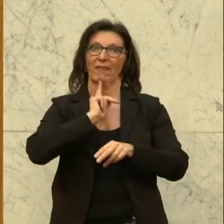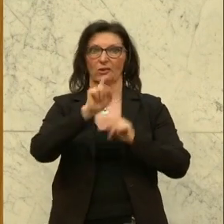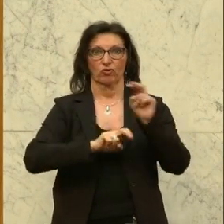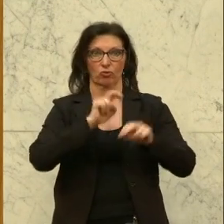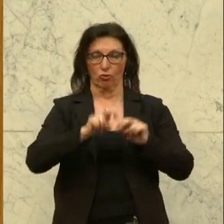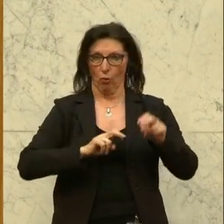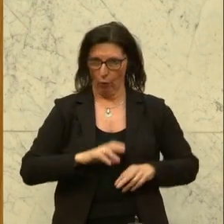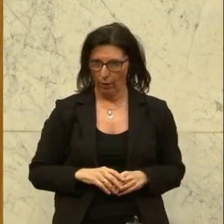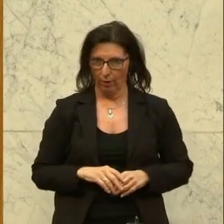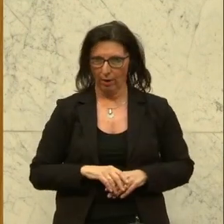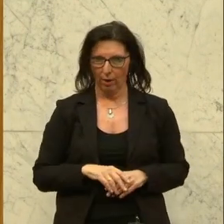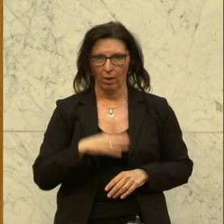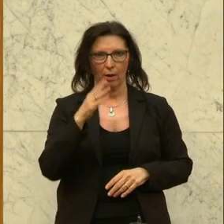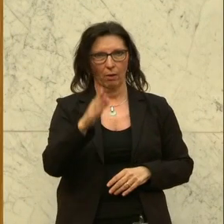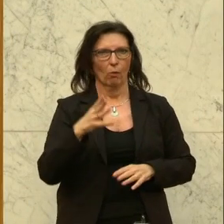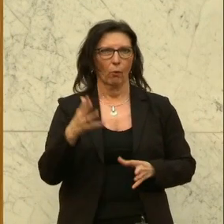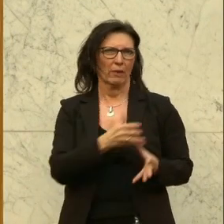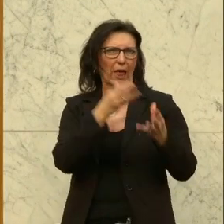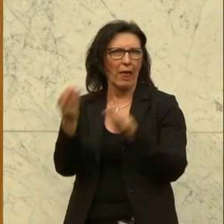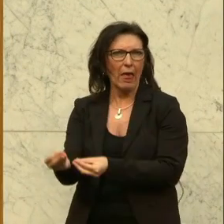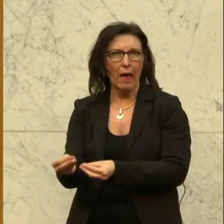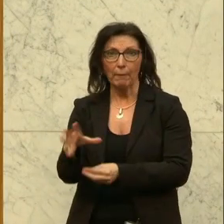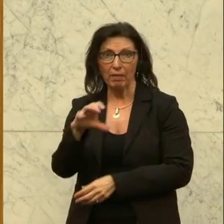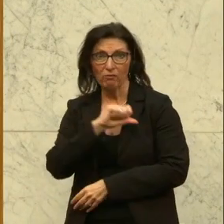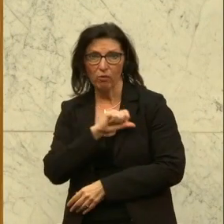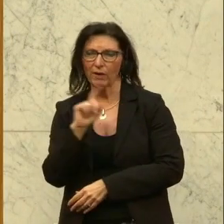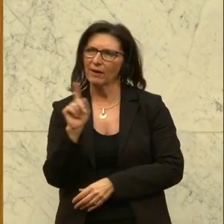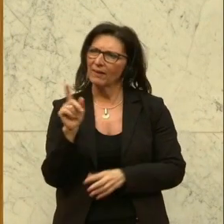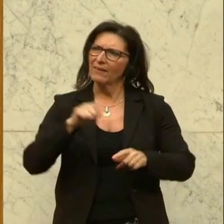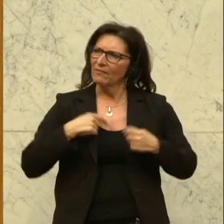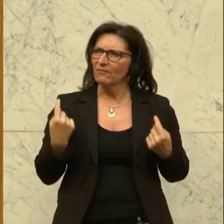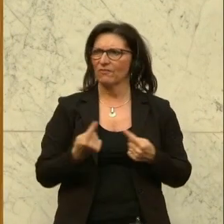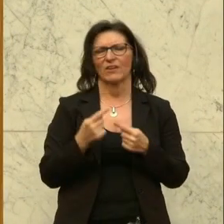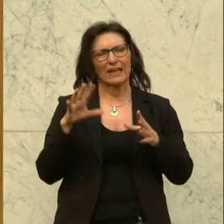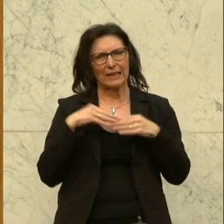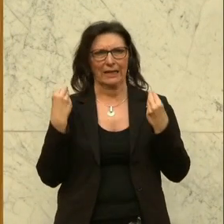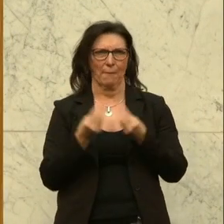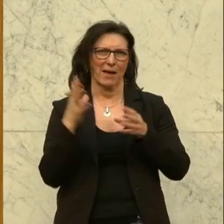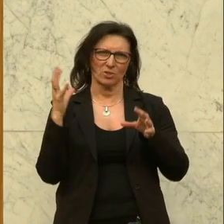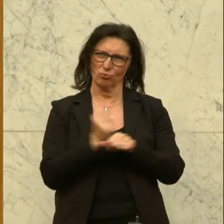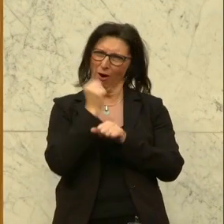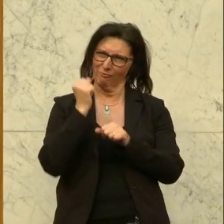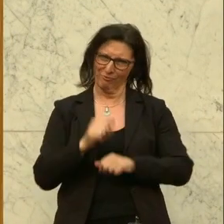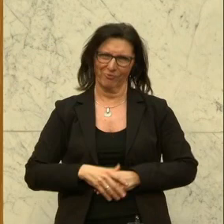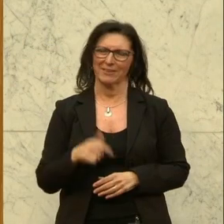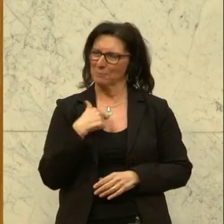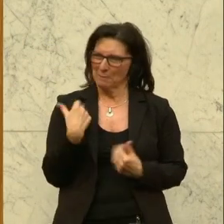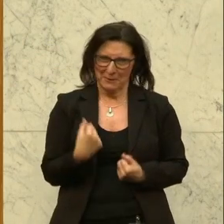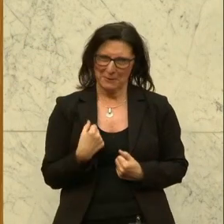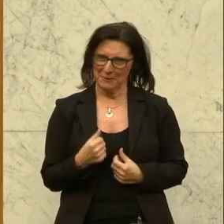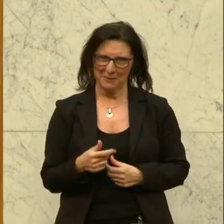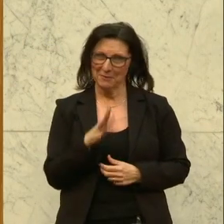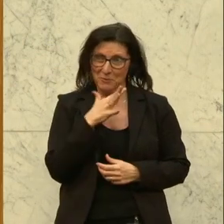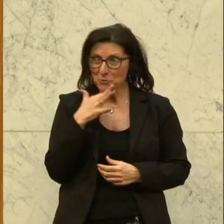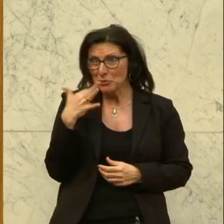die Erben und Erbinnen hier noch begünstigen können. Wir schaffen das gemeinsam, da bin ich sicher, weil wir schon